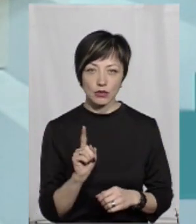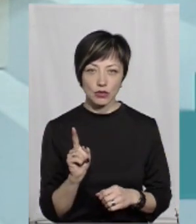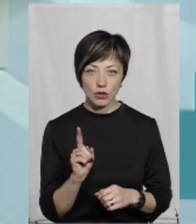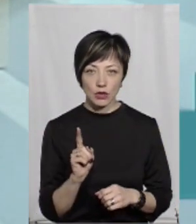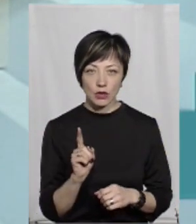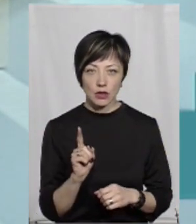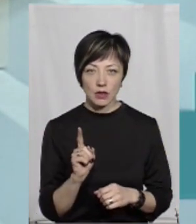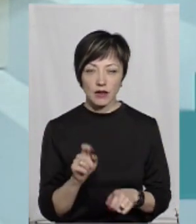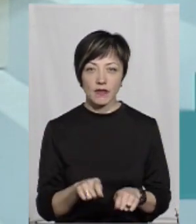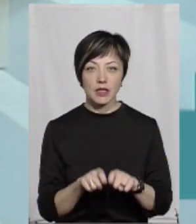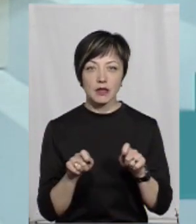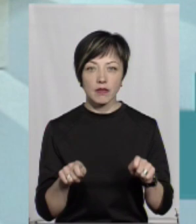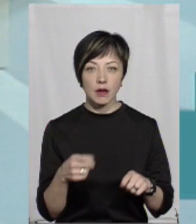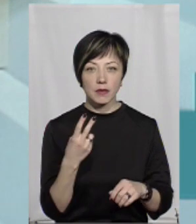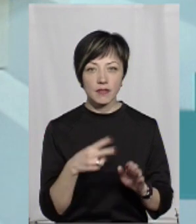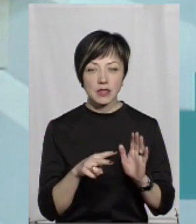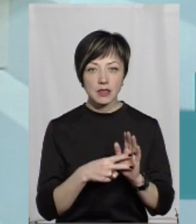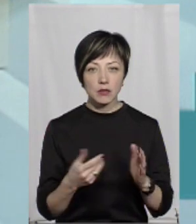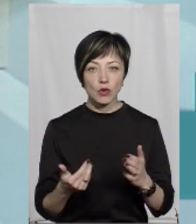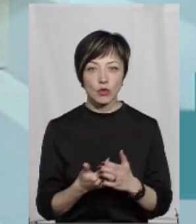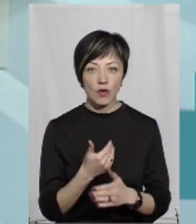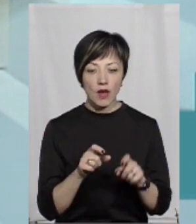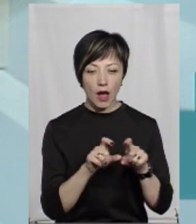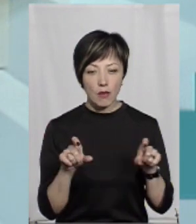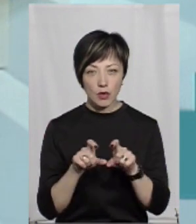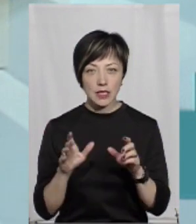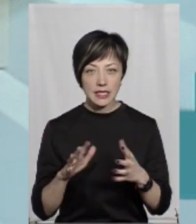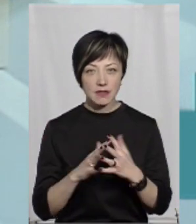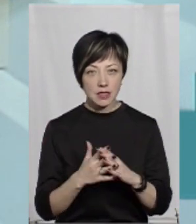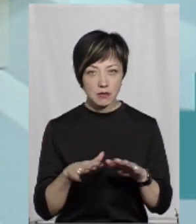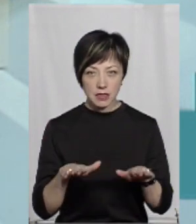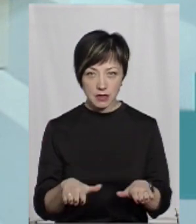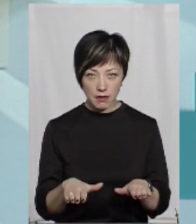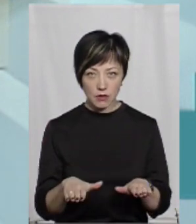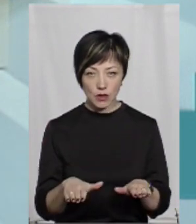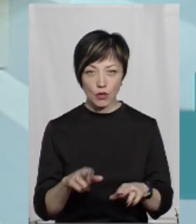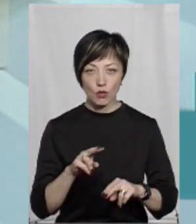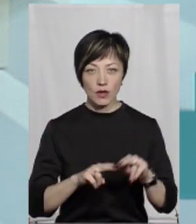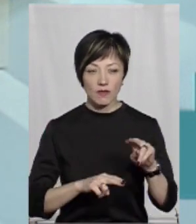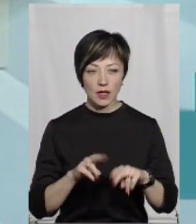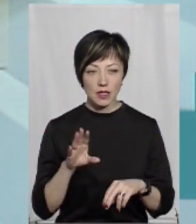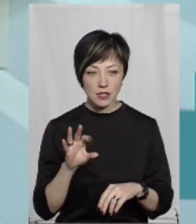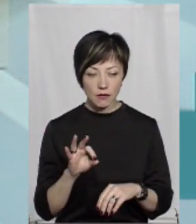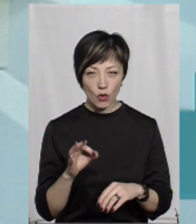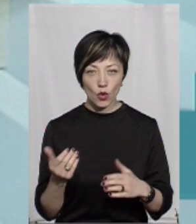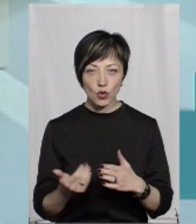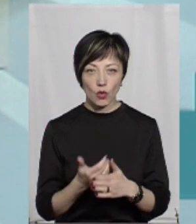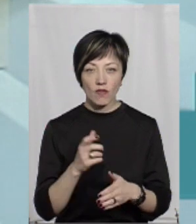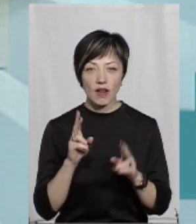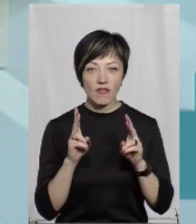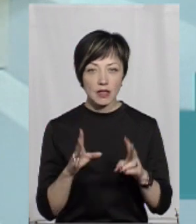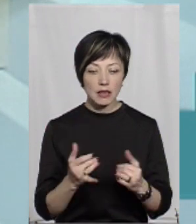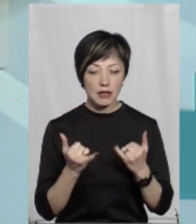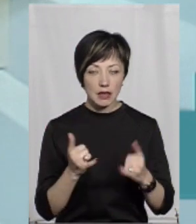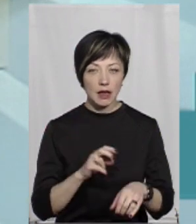відкриваємо 27 нових амбулаторій. Це тільки в сільській місцевості. Будівництво, нові квартири